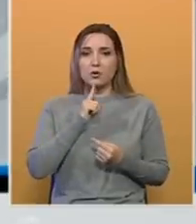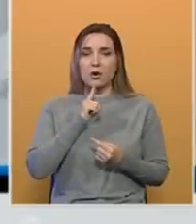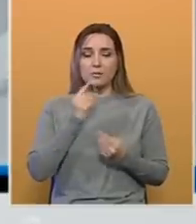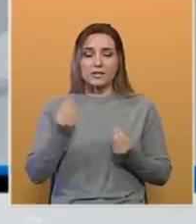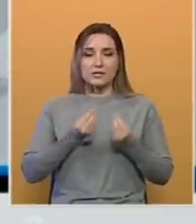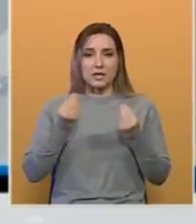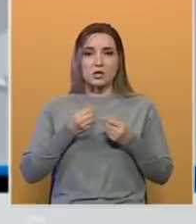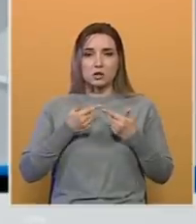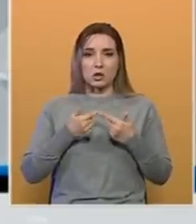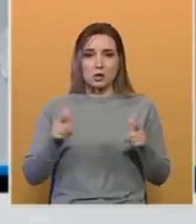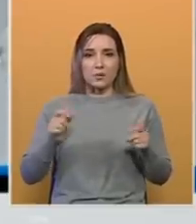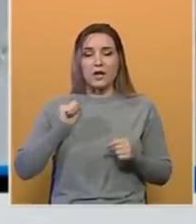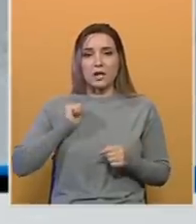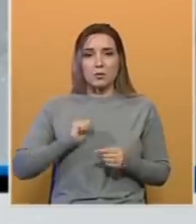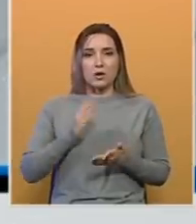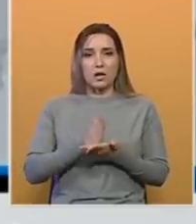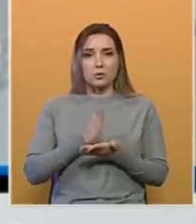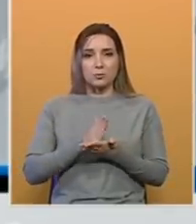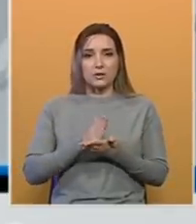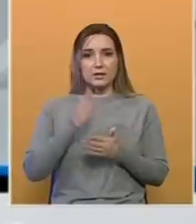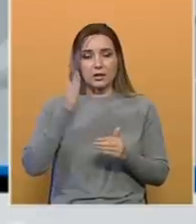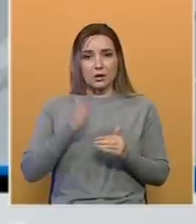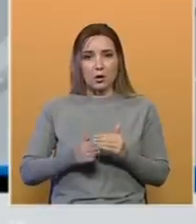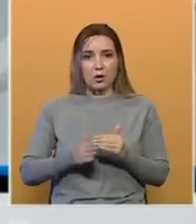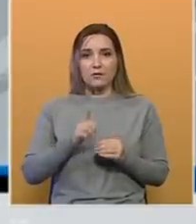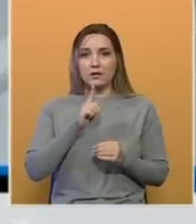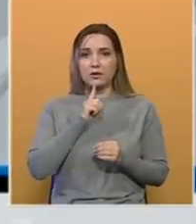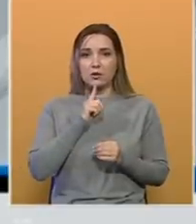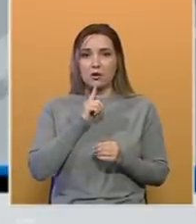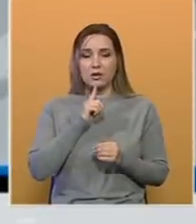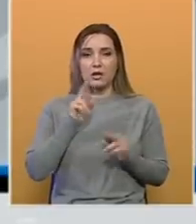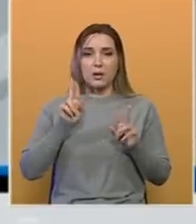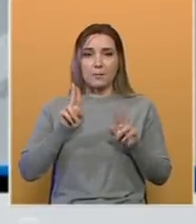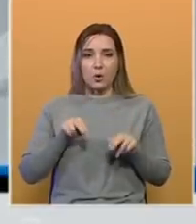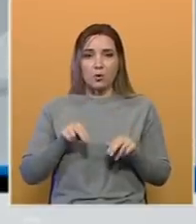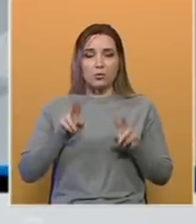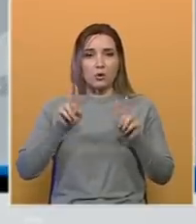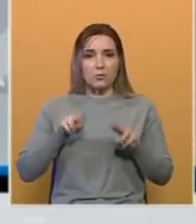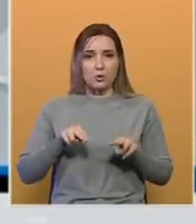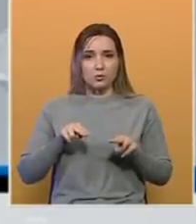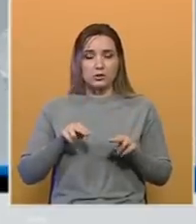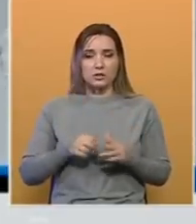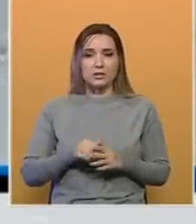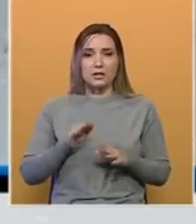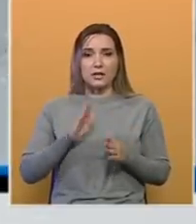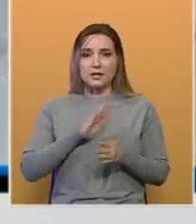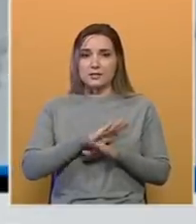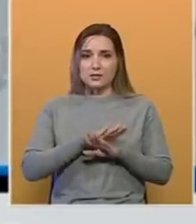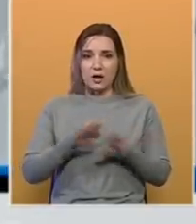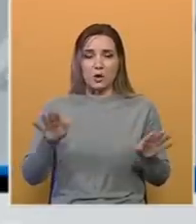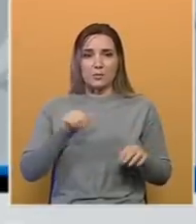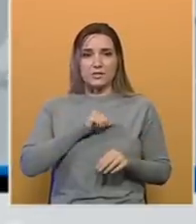nešto odobravaju, moraju biti rokovi koji mogu omogućiti svakom